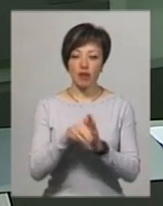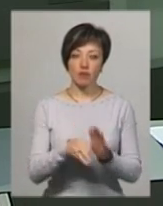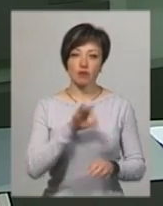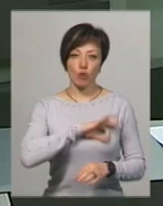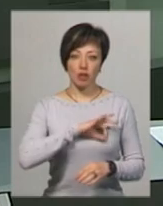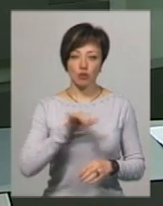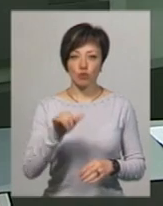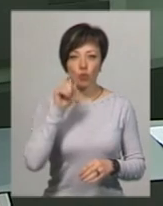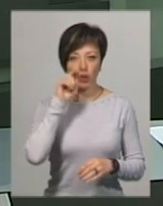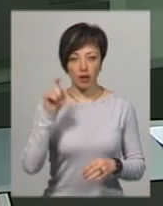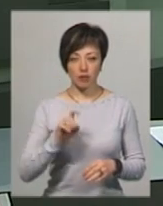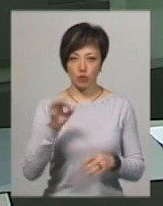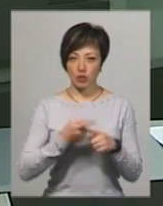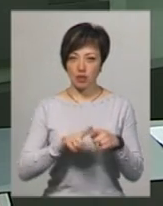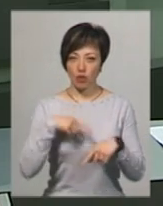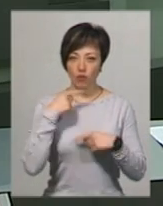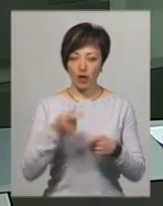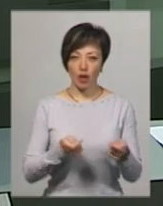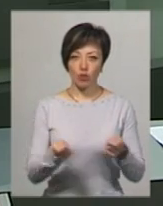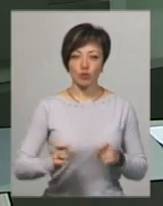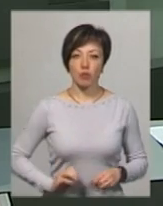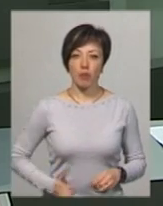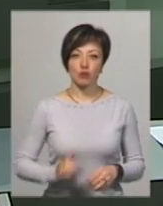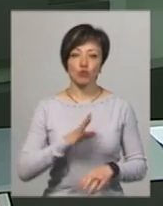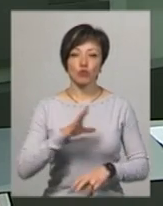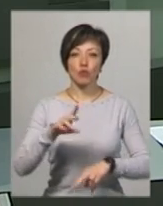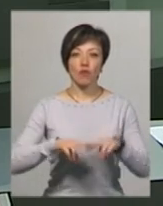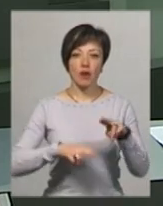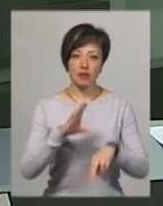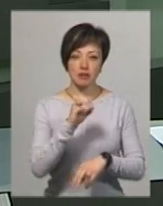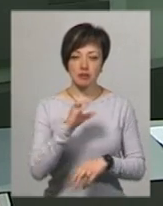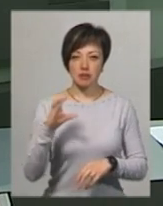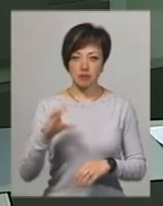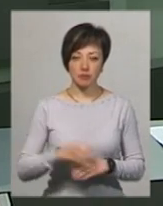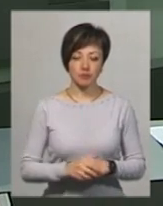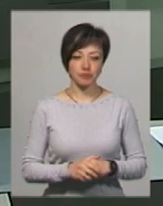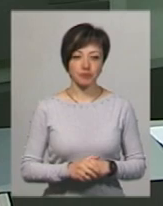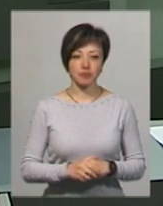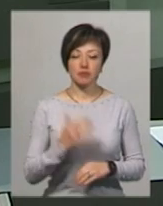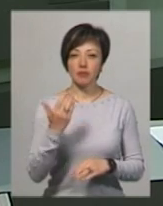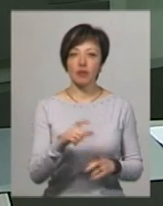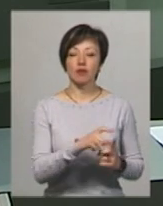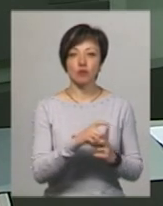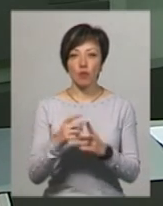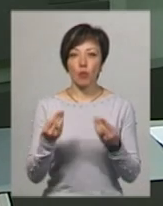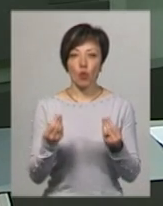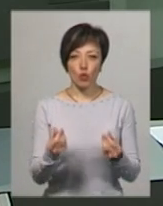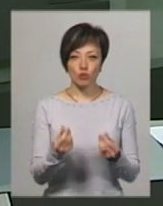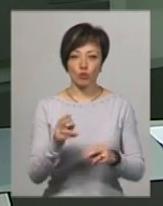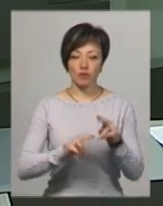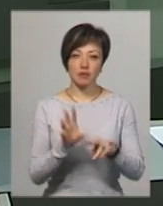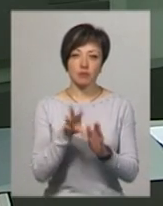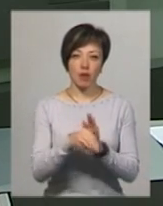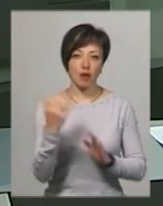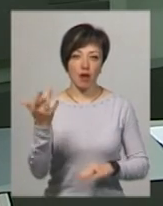експлуатацію в Україні. Про це говорить керуючий компанії, що будувала СЕС, Костянтин Стеценко. За його словами, гроші у будівництво